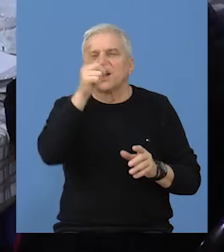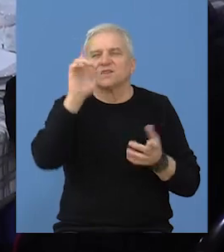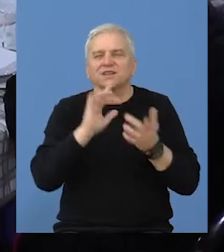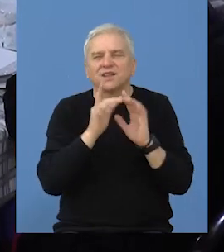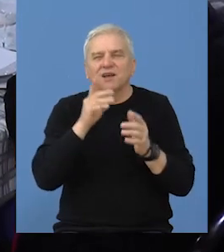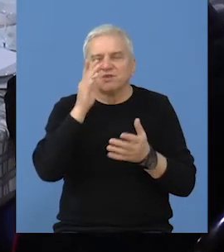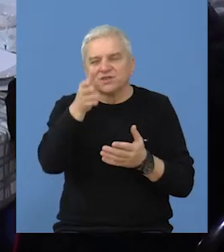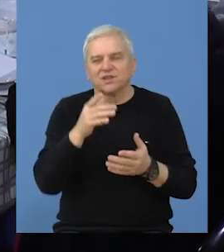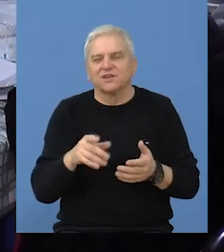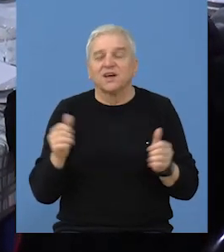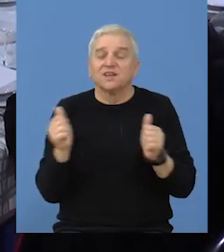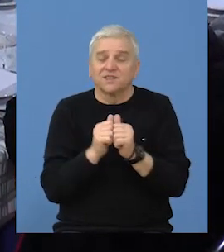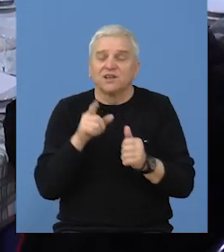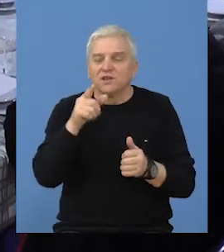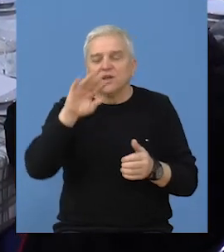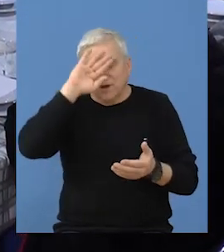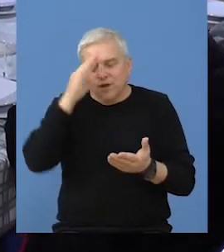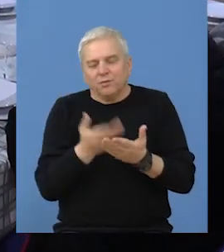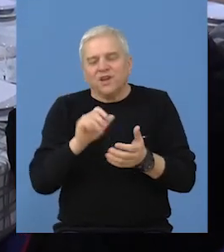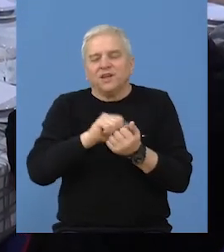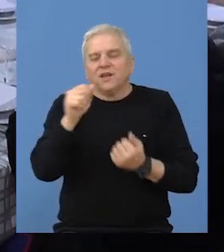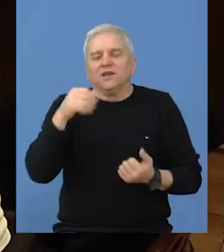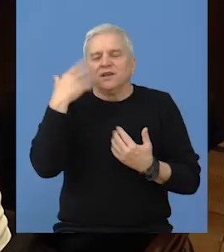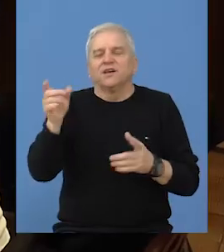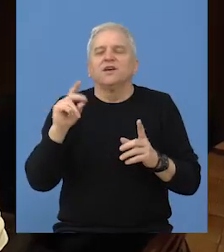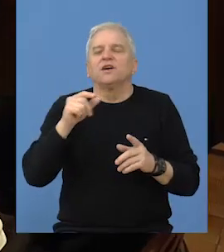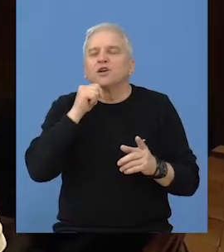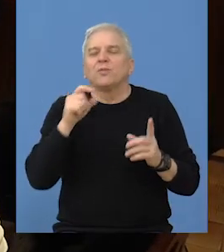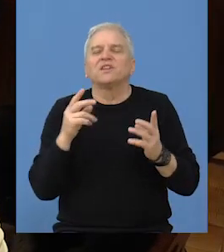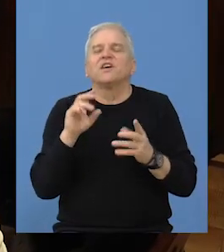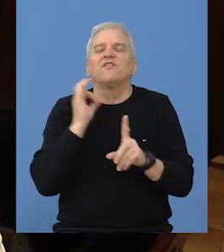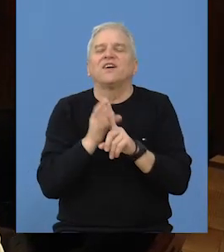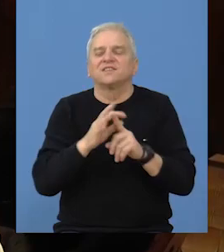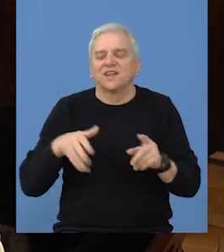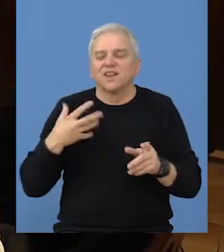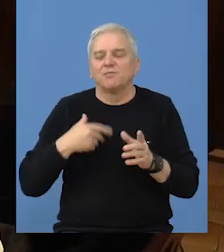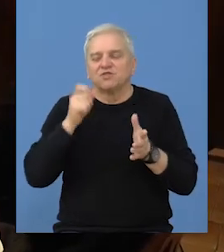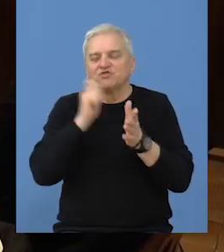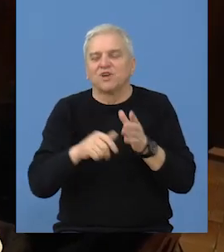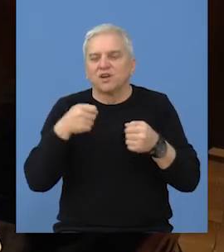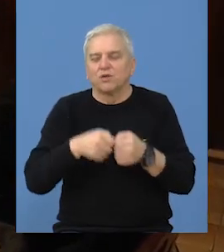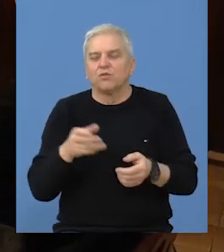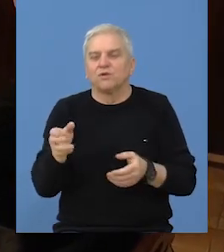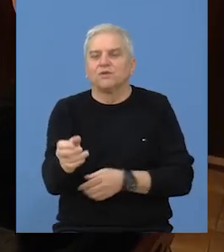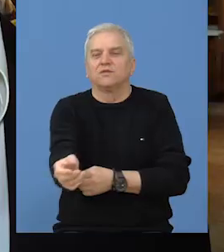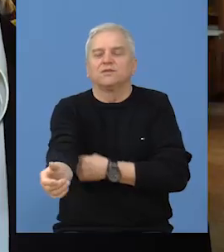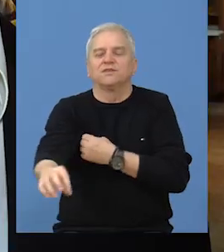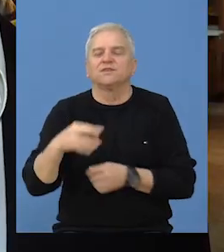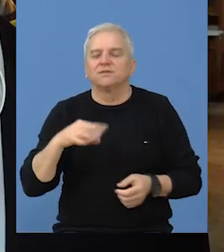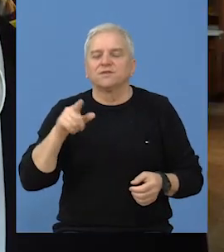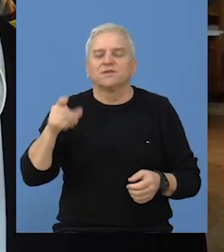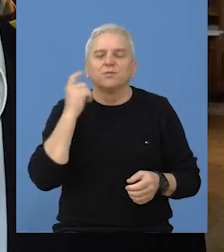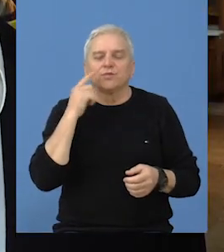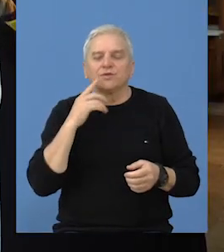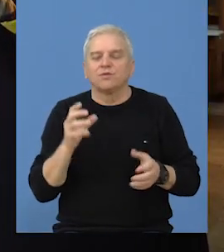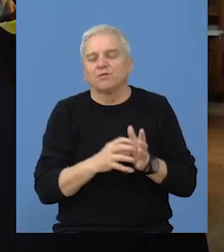Budimpeštanskom hipodromu. Pored toga, priznanje je dobio i Robert Fazekaš kao najmlađi član kluba. Samim